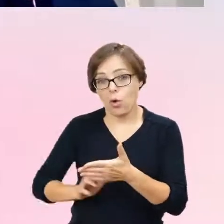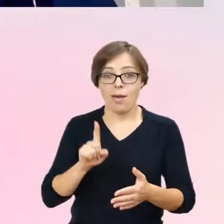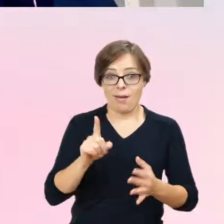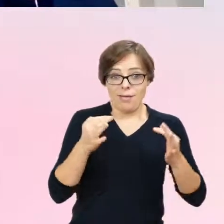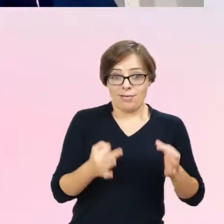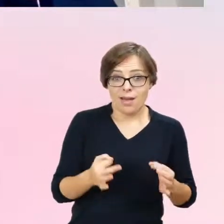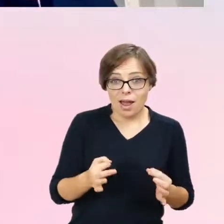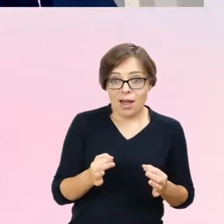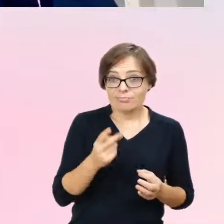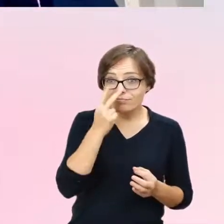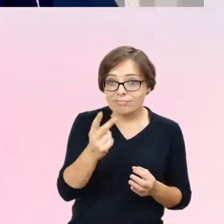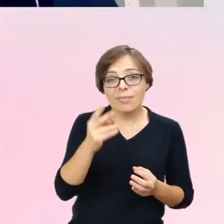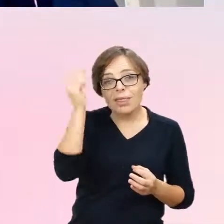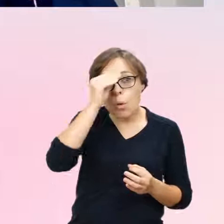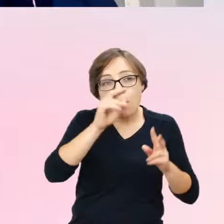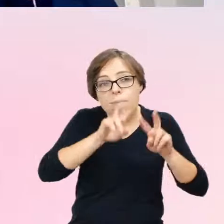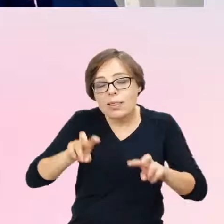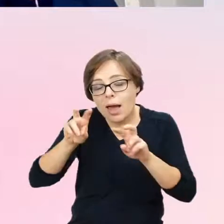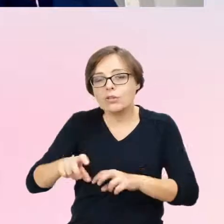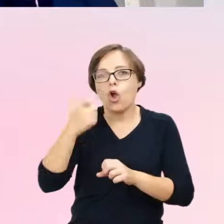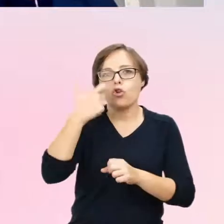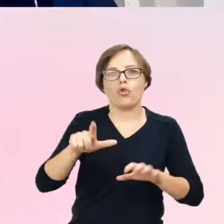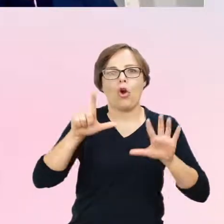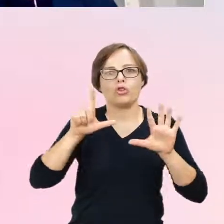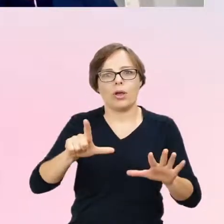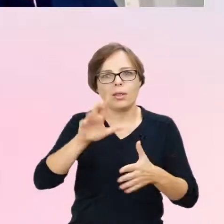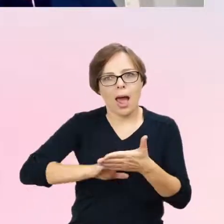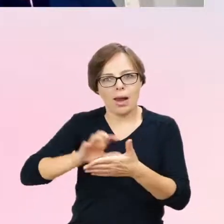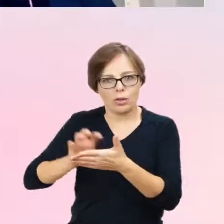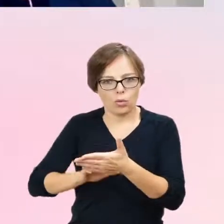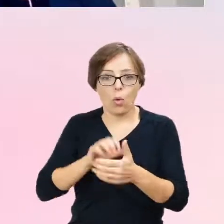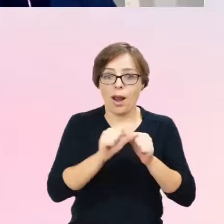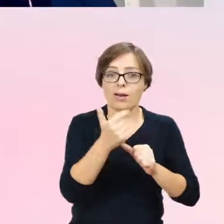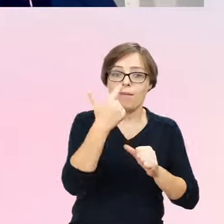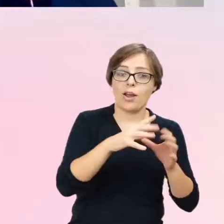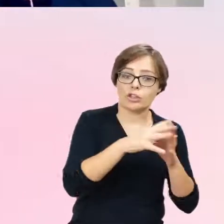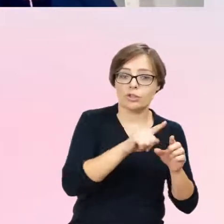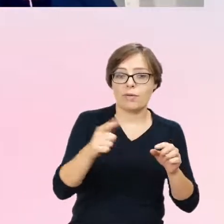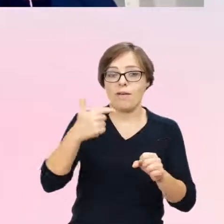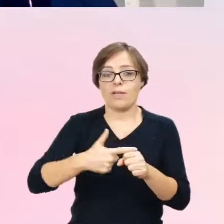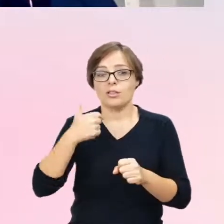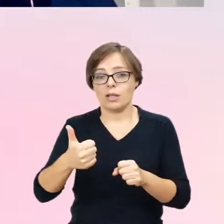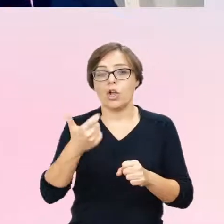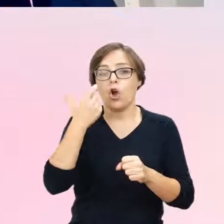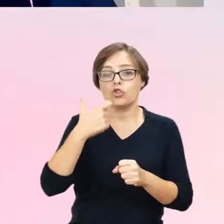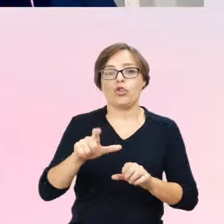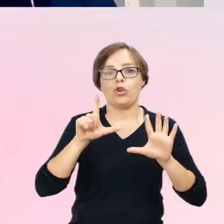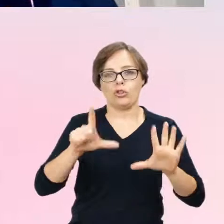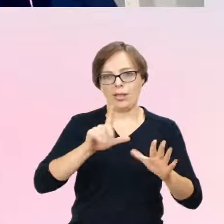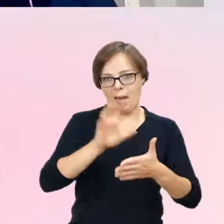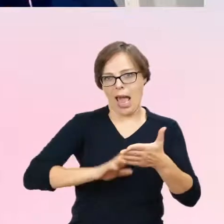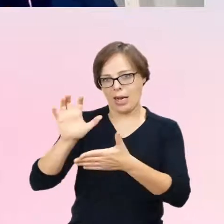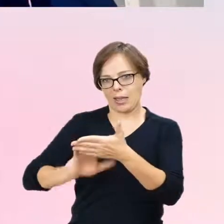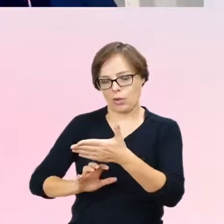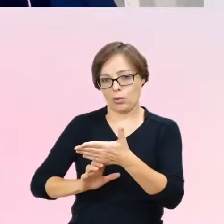te badania, to mamy 107, ale tak między latem 2010-2021, 107 artykułów,